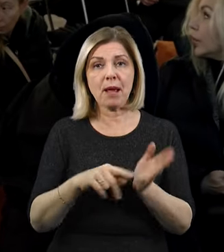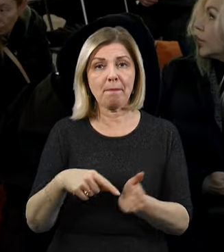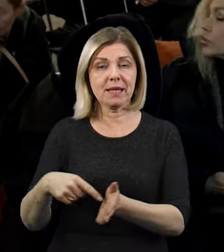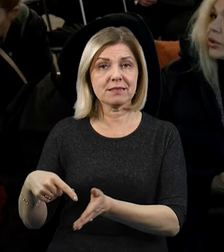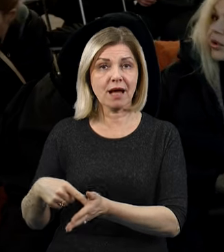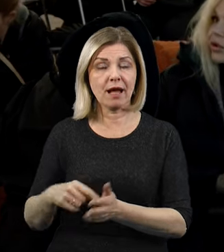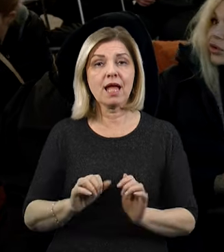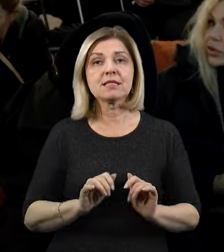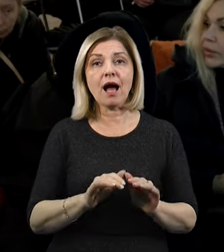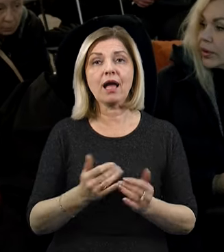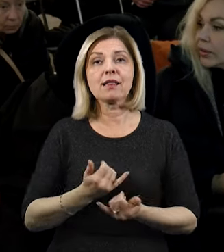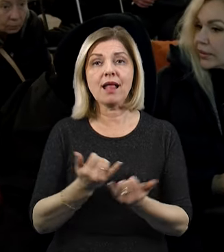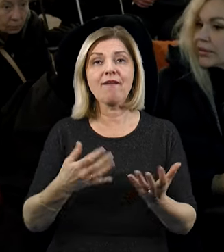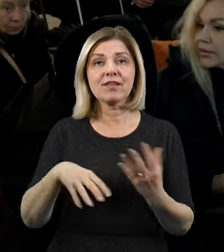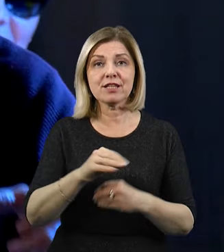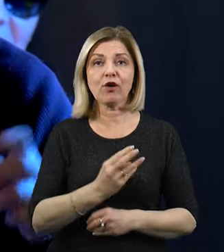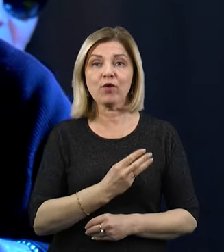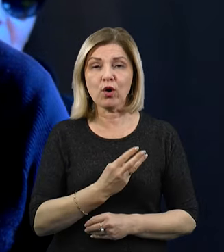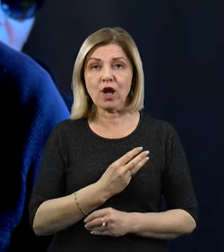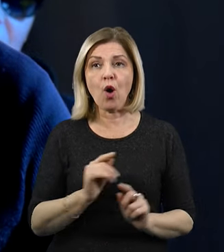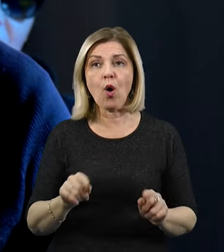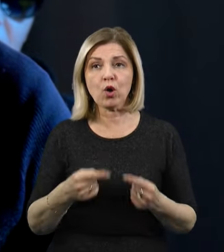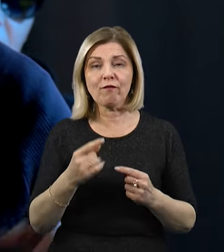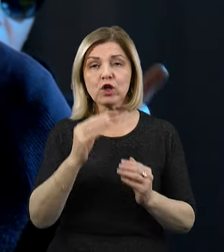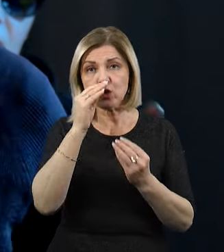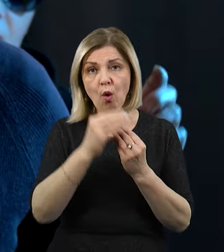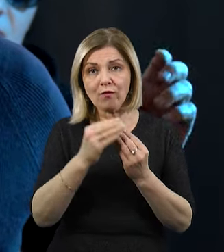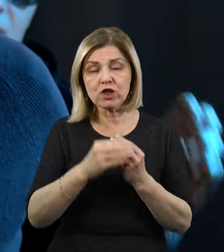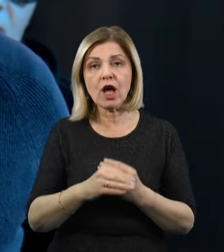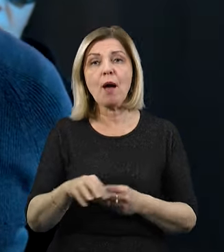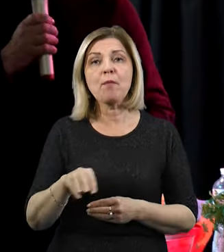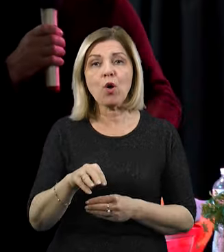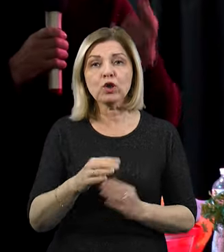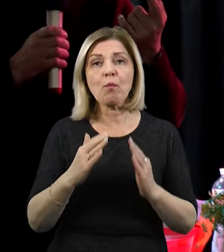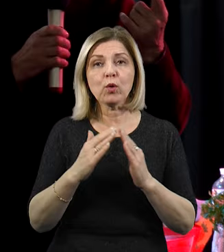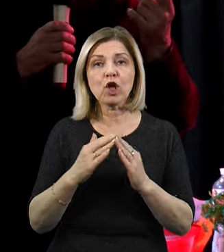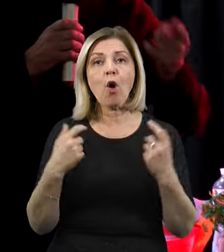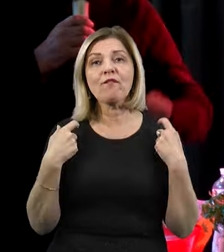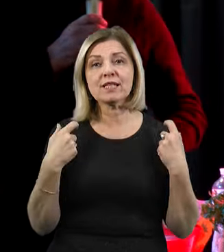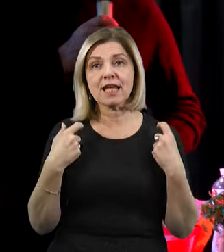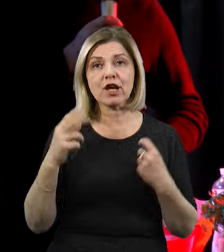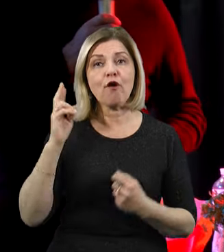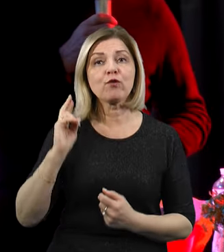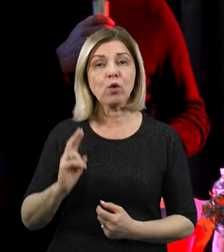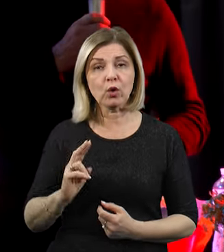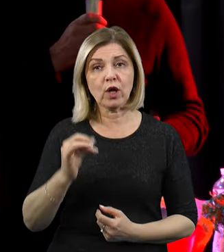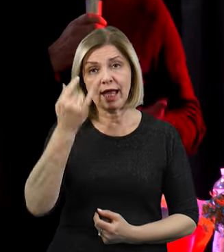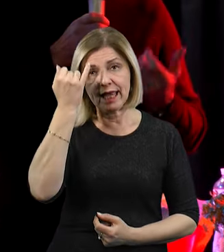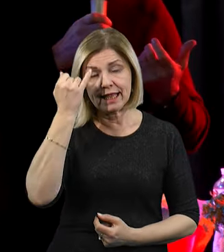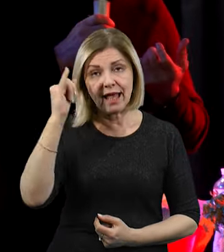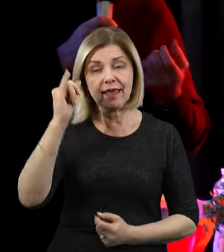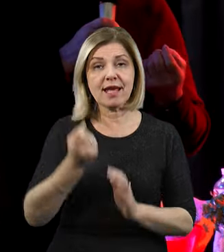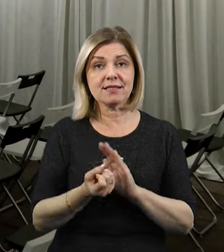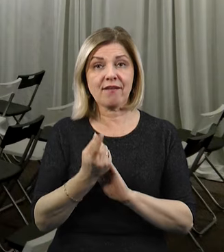Захід для всіх охочих організували в оновленому сховищі Миколаївського будинку офіцерів флоту. Ідея облаштувати його як артпростір з